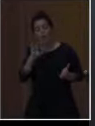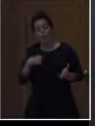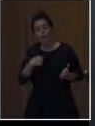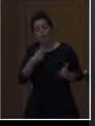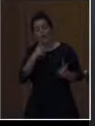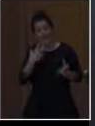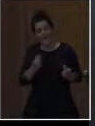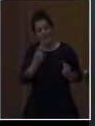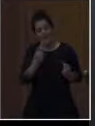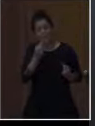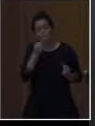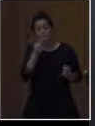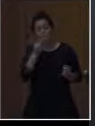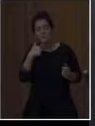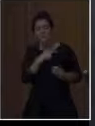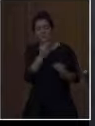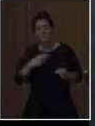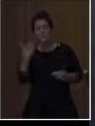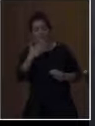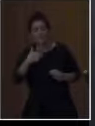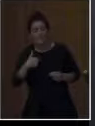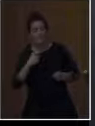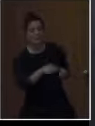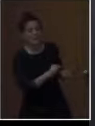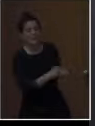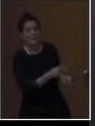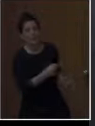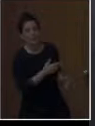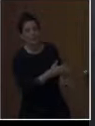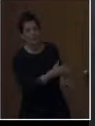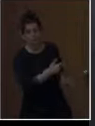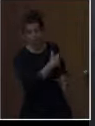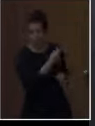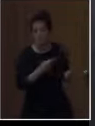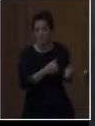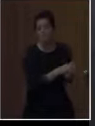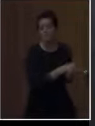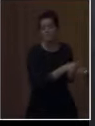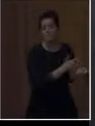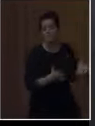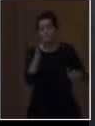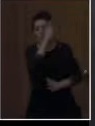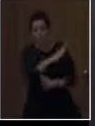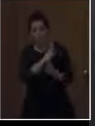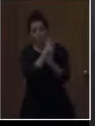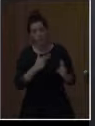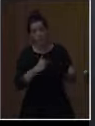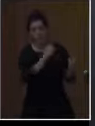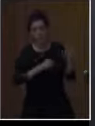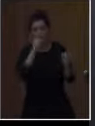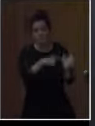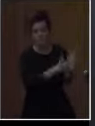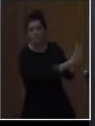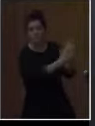ψέδισμα της, το οποίο συχνά προκαλούσε τα σχόλια και τα πειράγματα των συμμαθητών της. Και ας έπαινε τους καλύτερους βαθμούς στην τάξη. Δεν θα